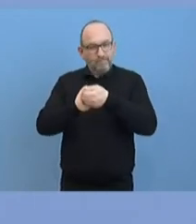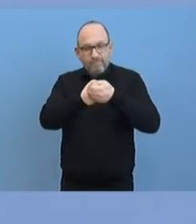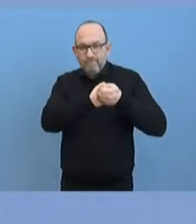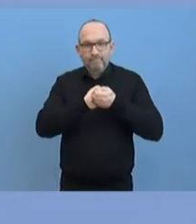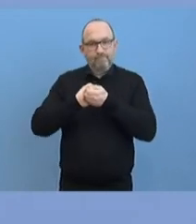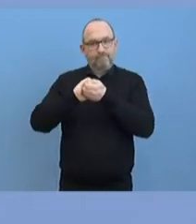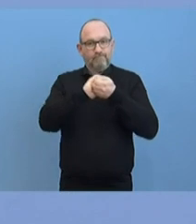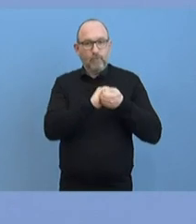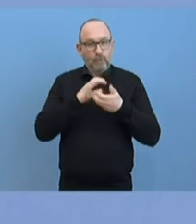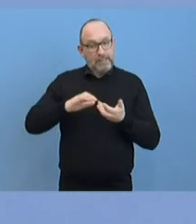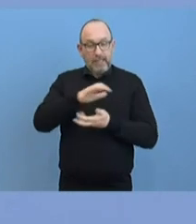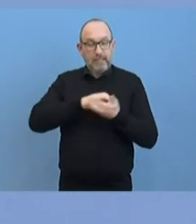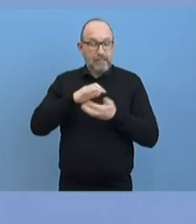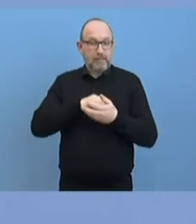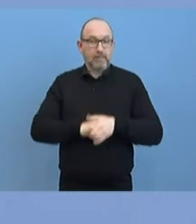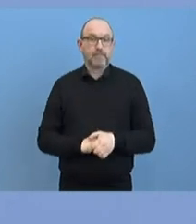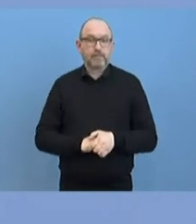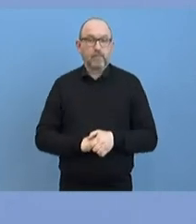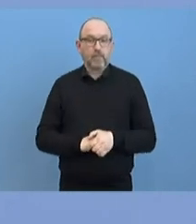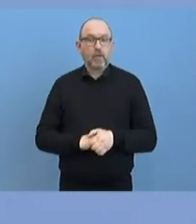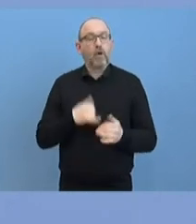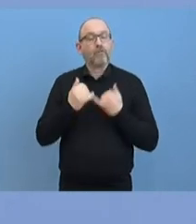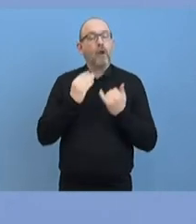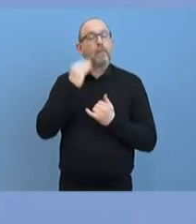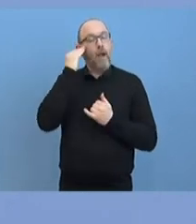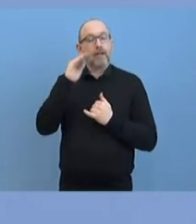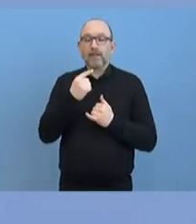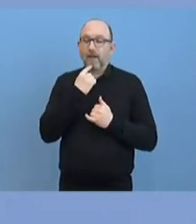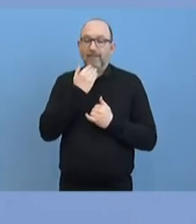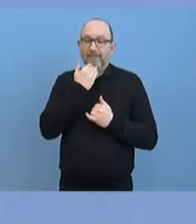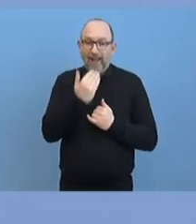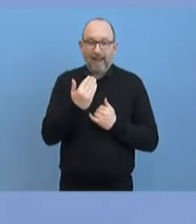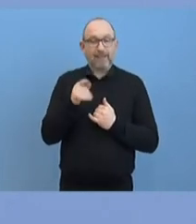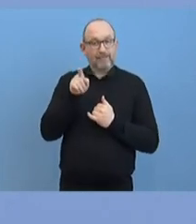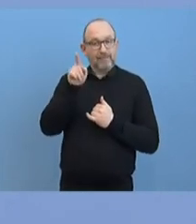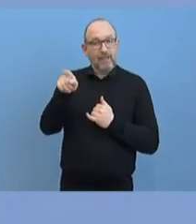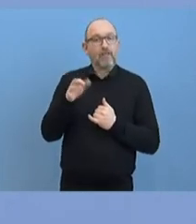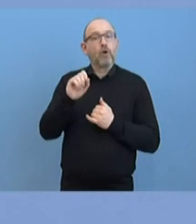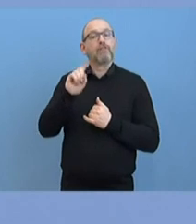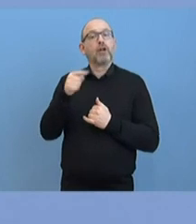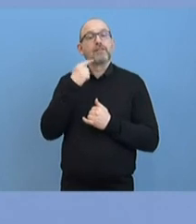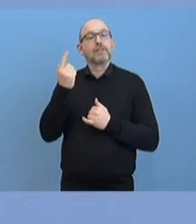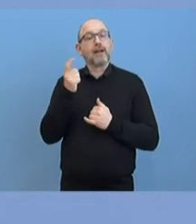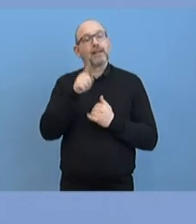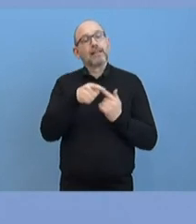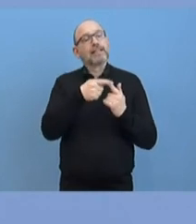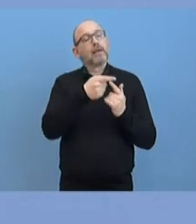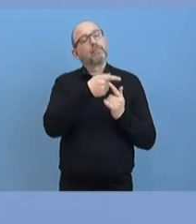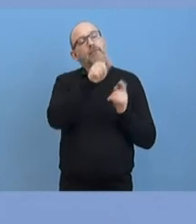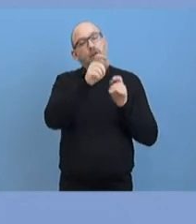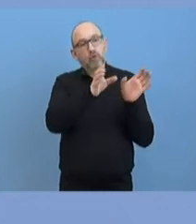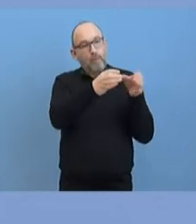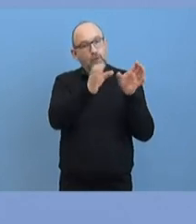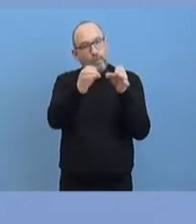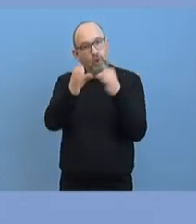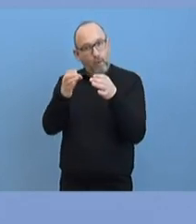dieser Krise. Und sie schließlich ausdrücklich auch dem Dank an, den Olaf Scholz in Richtung bestimmter Bevölkerungsgruppen